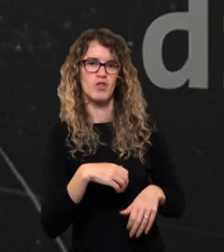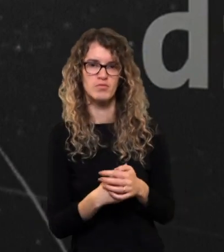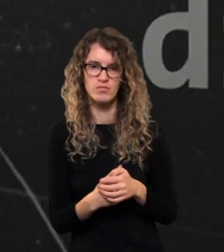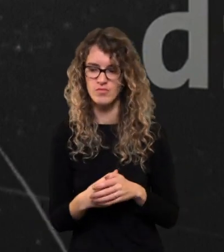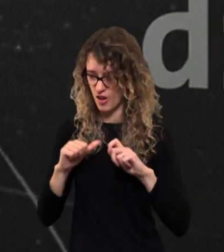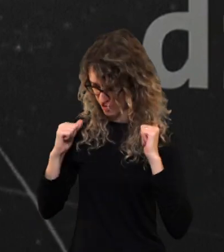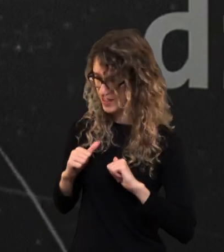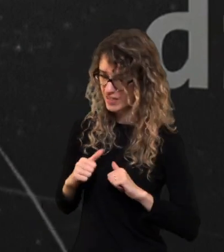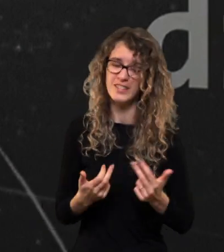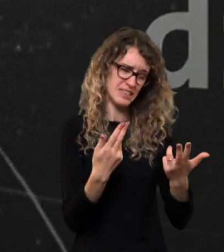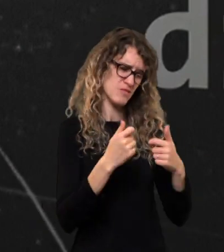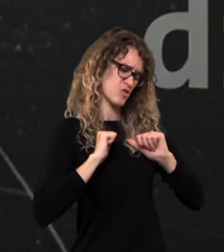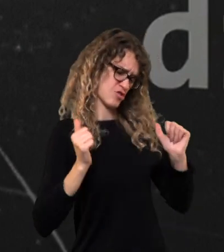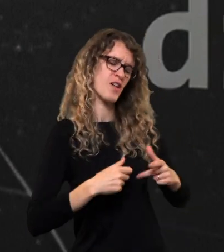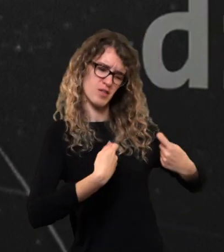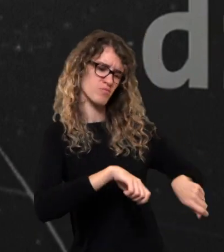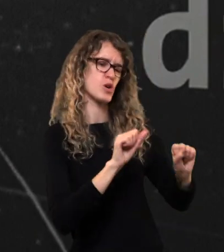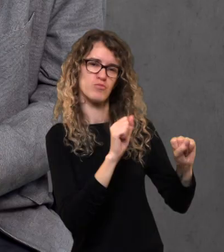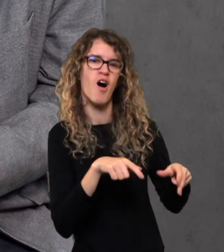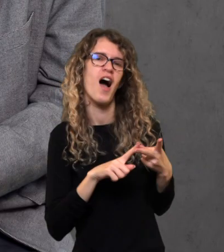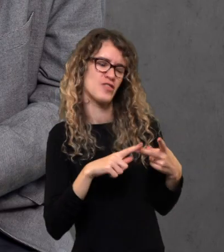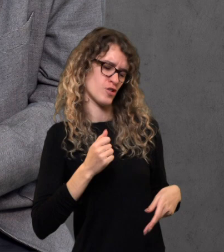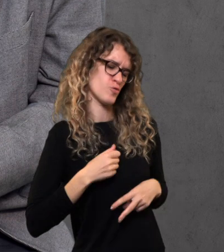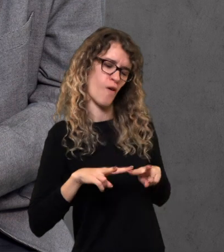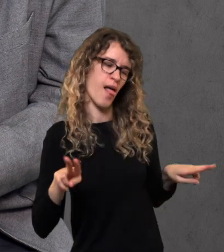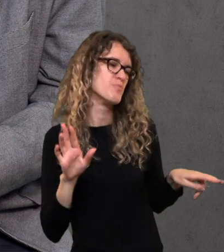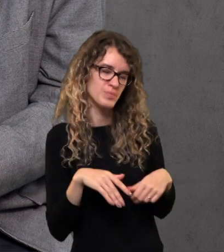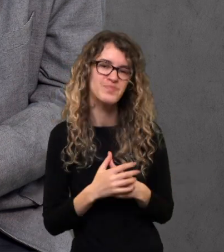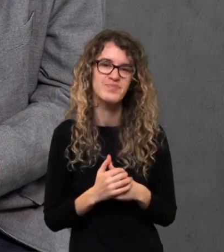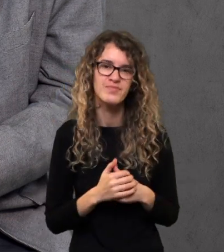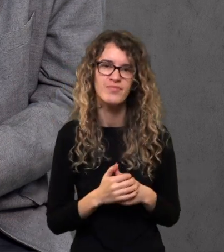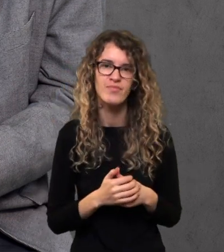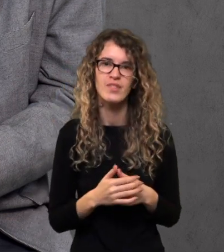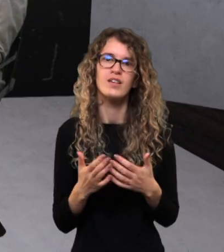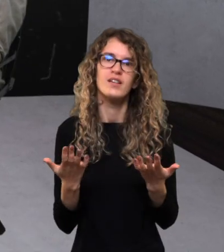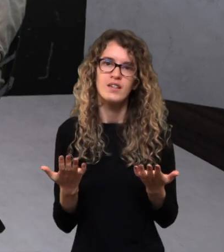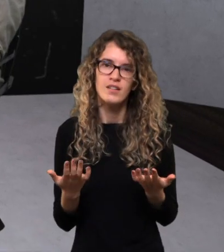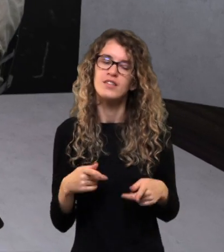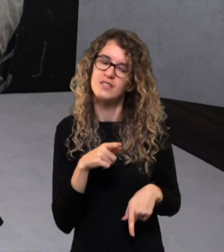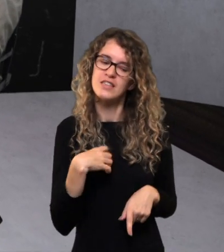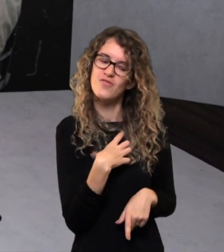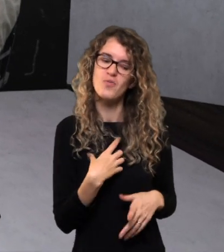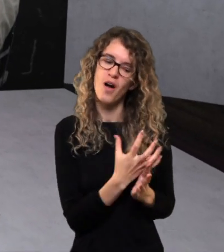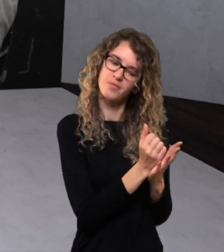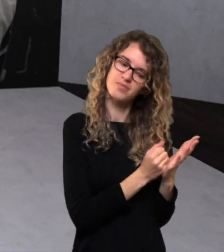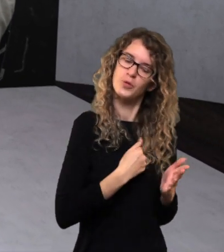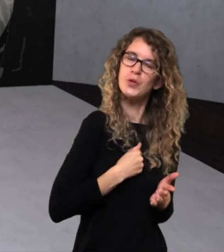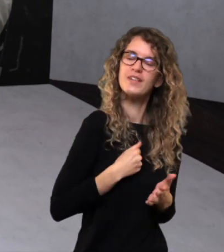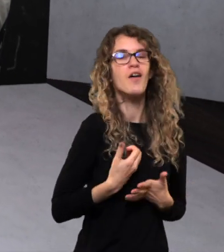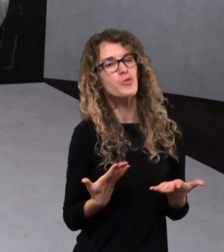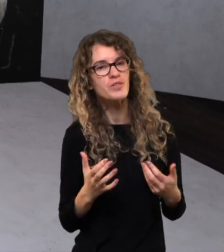parduočiau. Švarga. Švarga parduočiau. Nes turiu dar vieną tokią pat.